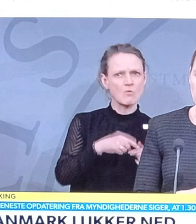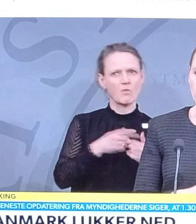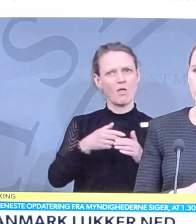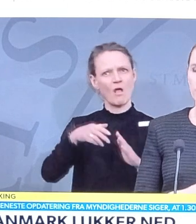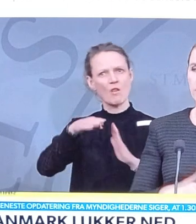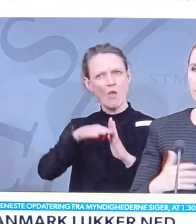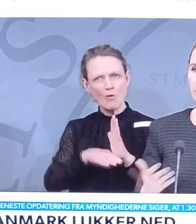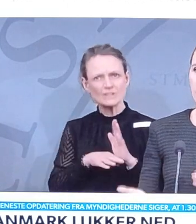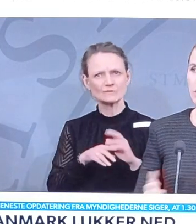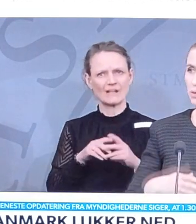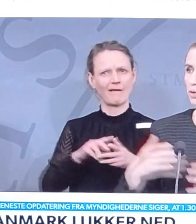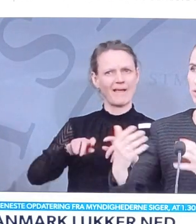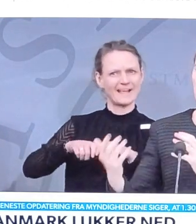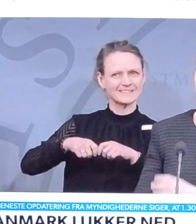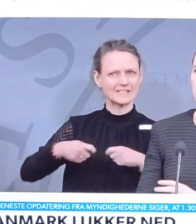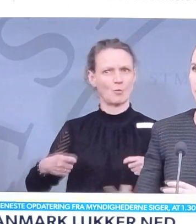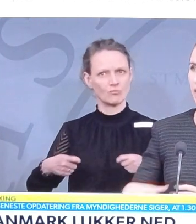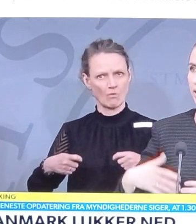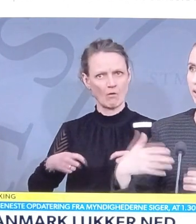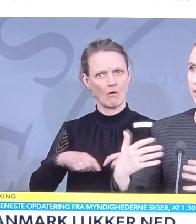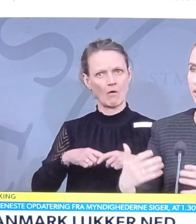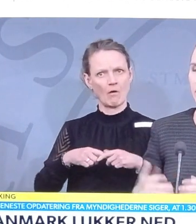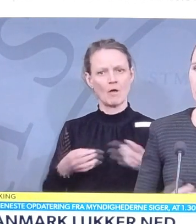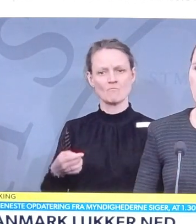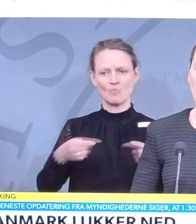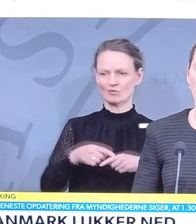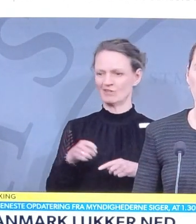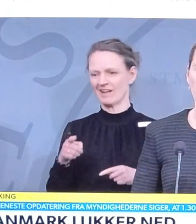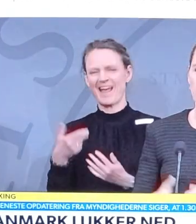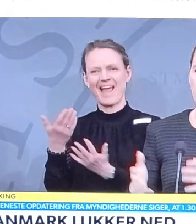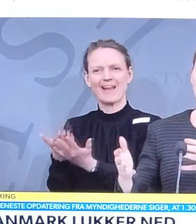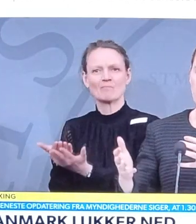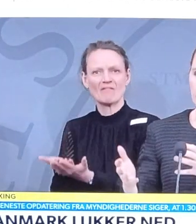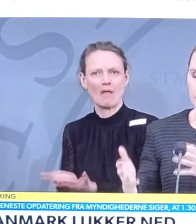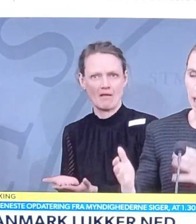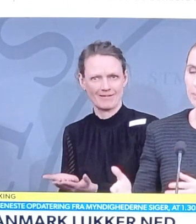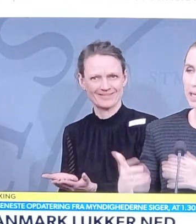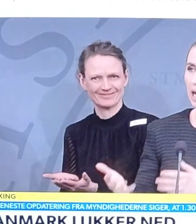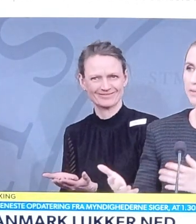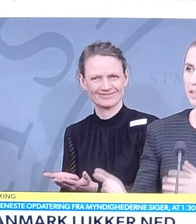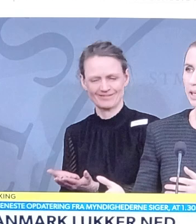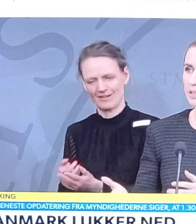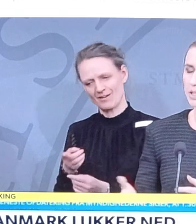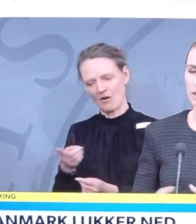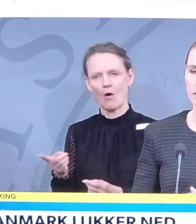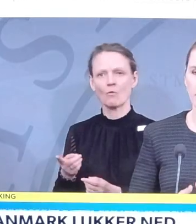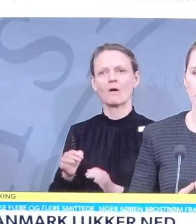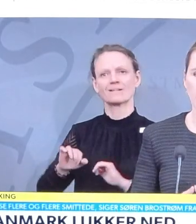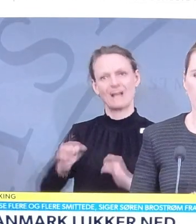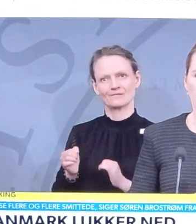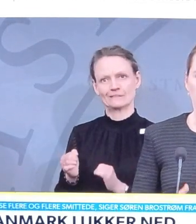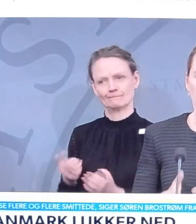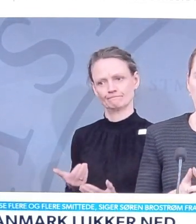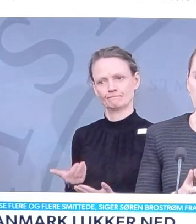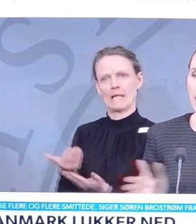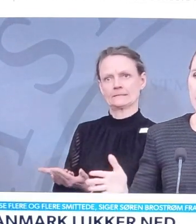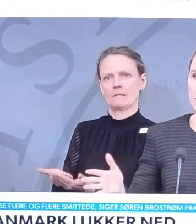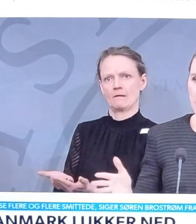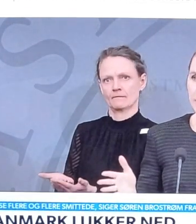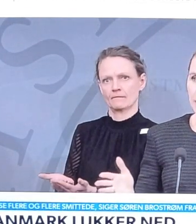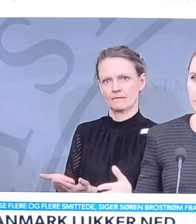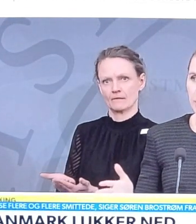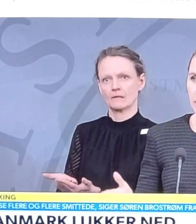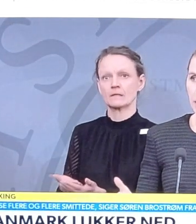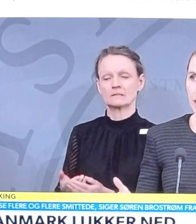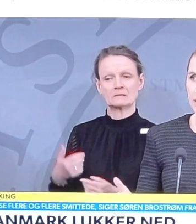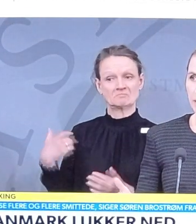lovgivning, restriktioner versus anbefalinger og meget, meget kraftige henstillinger. Jeg har sagt